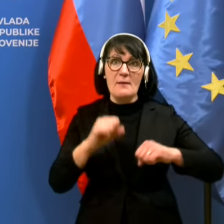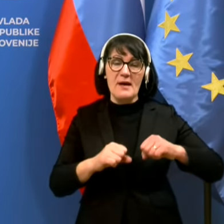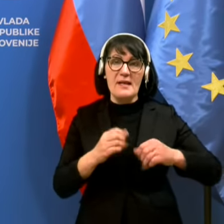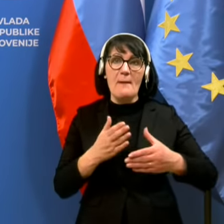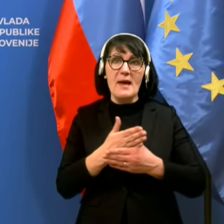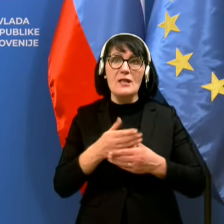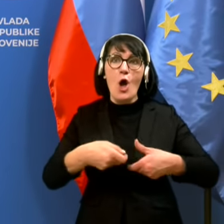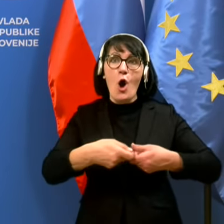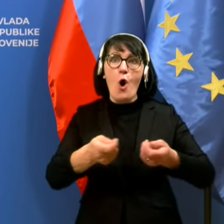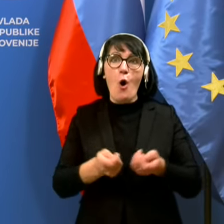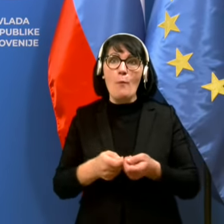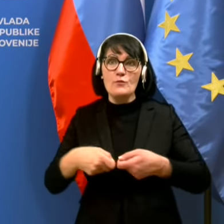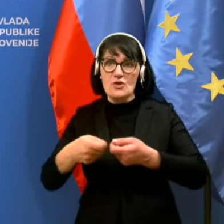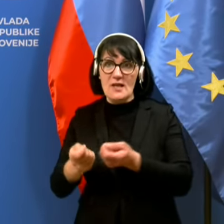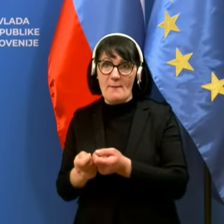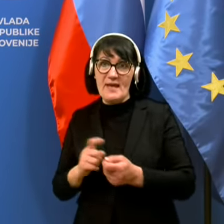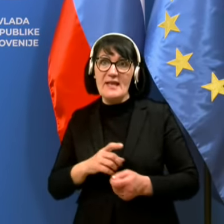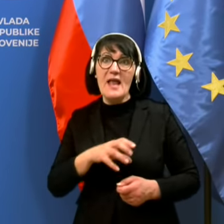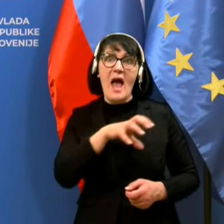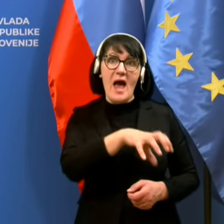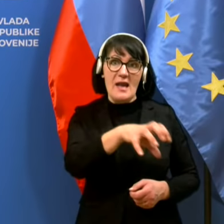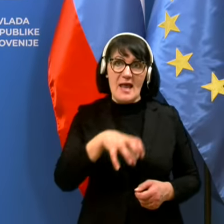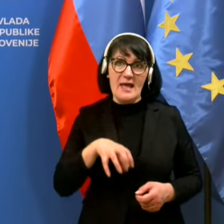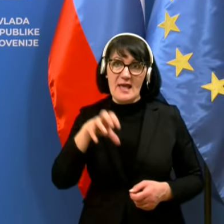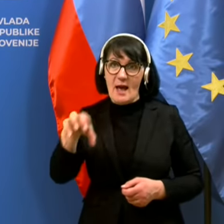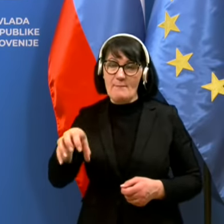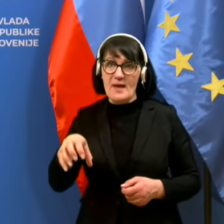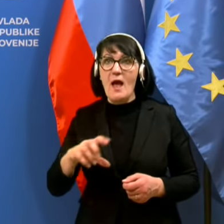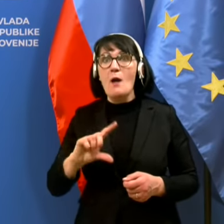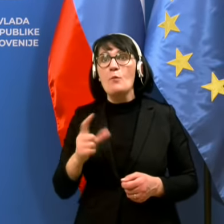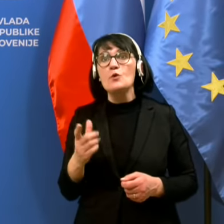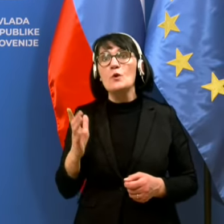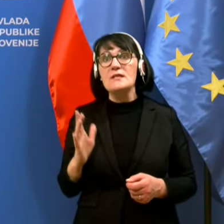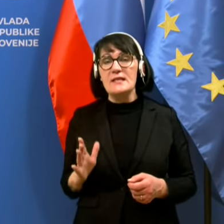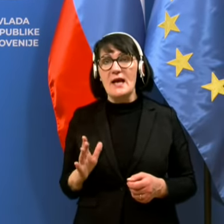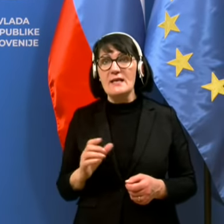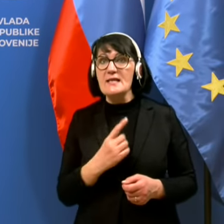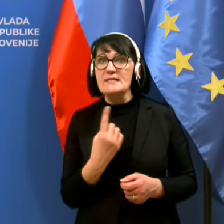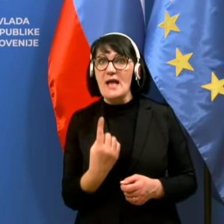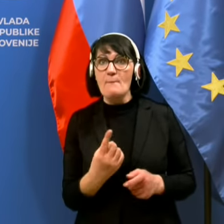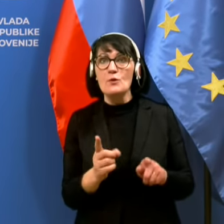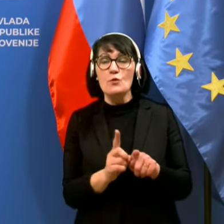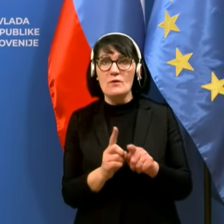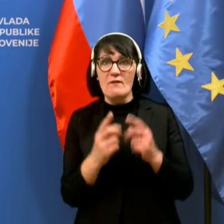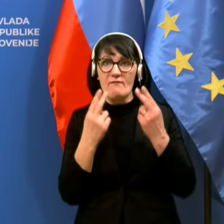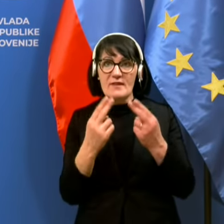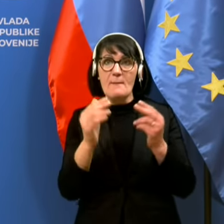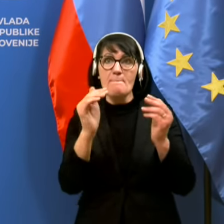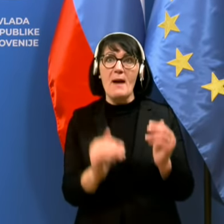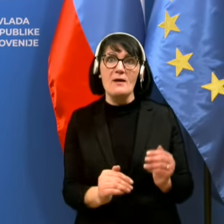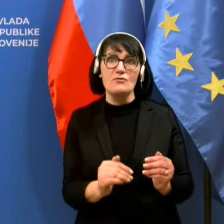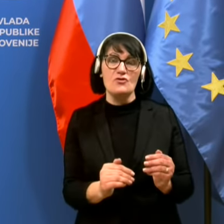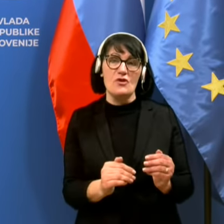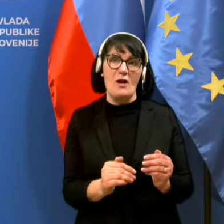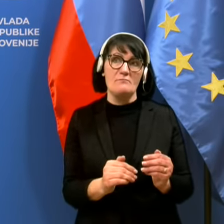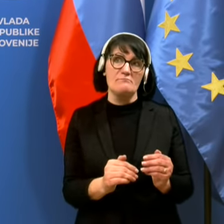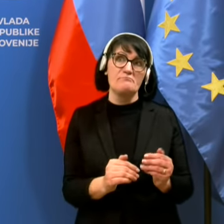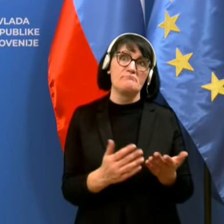občinami in med regijami. Po drugi strani sam tudi vidim manjši učinek v